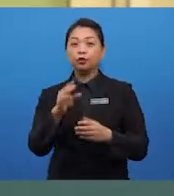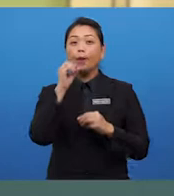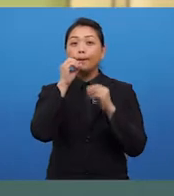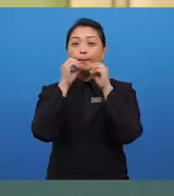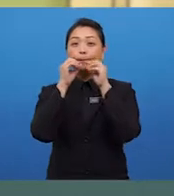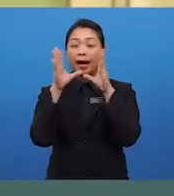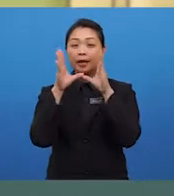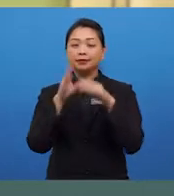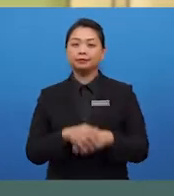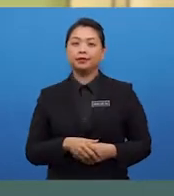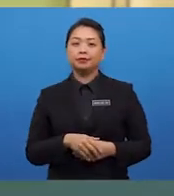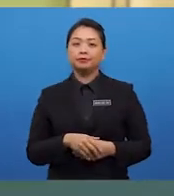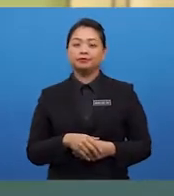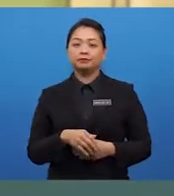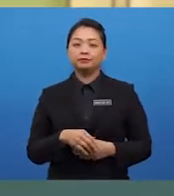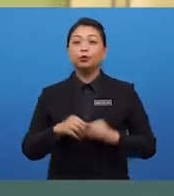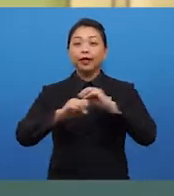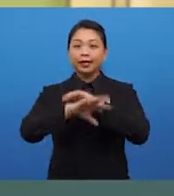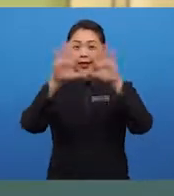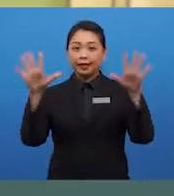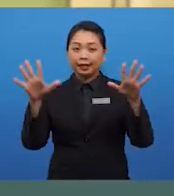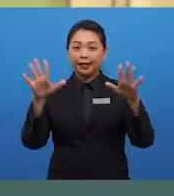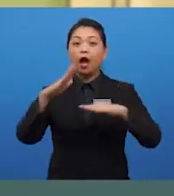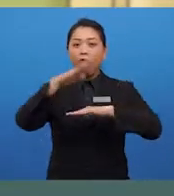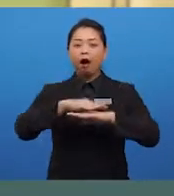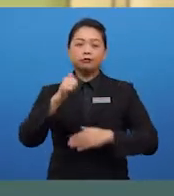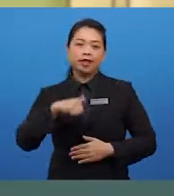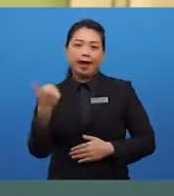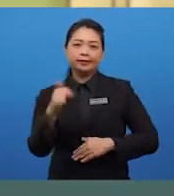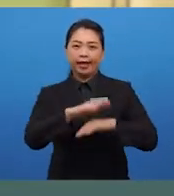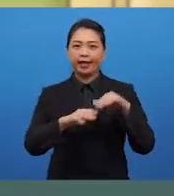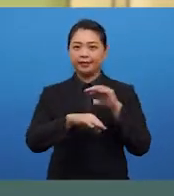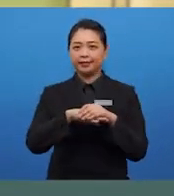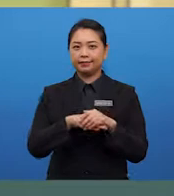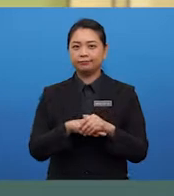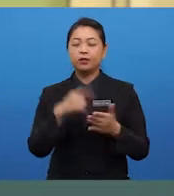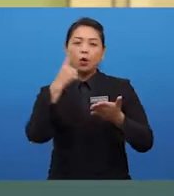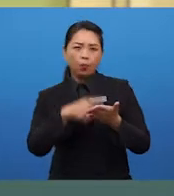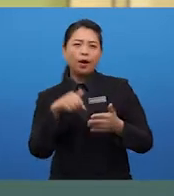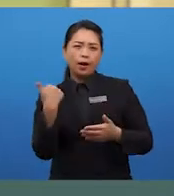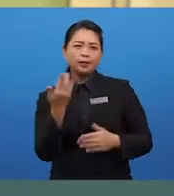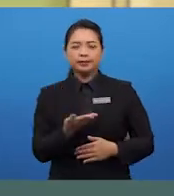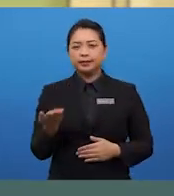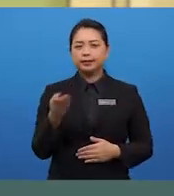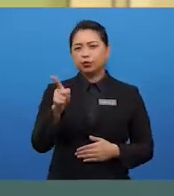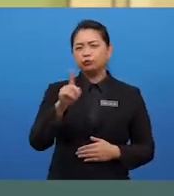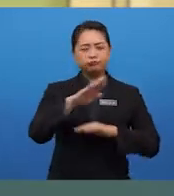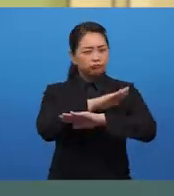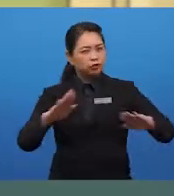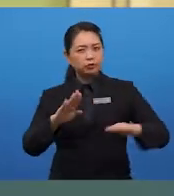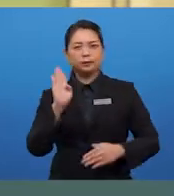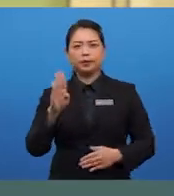you speak in order to be clear. On the other hand, what are the things that you shouldn't be doing?